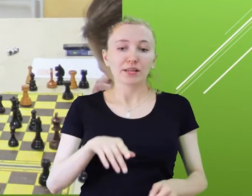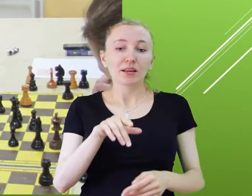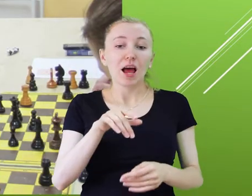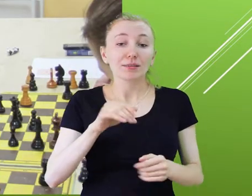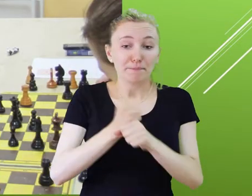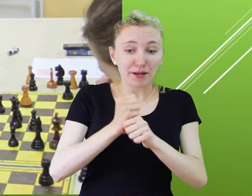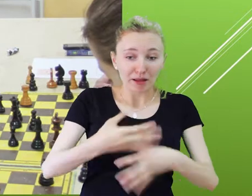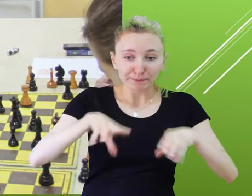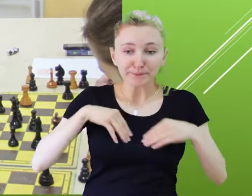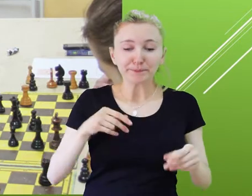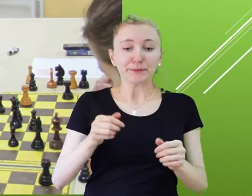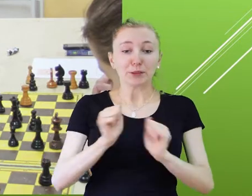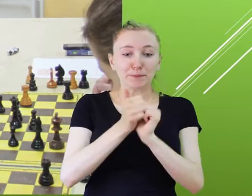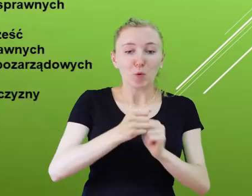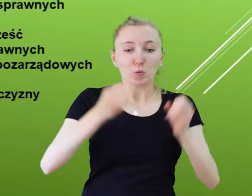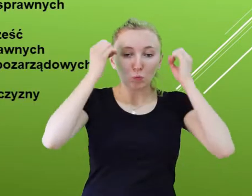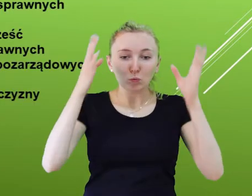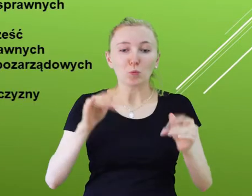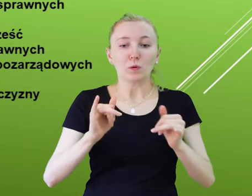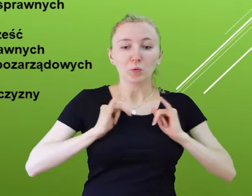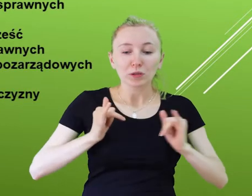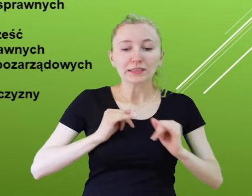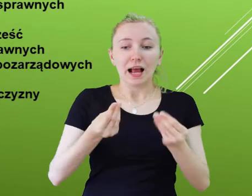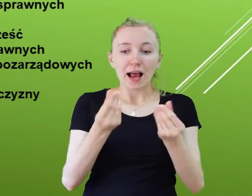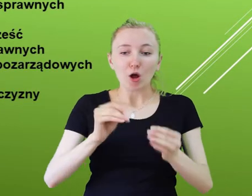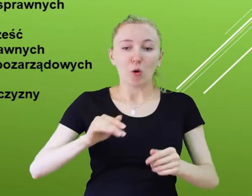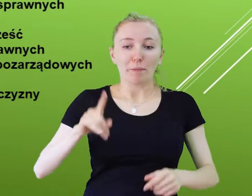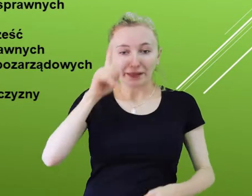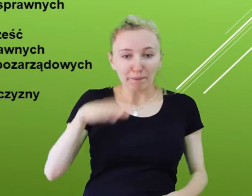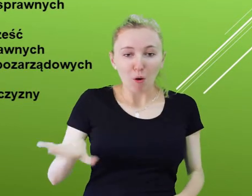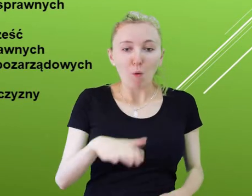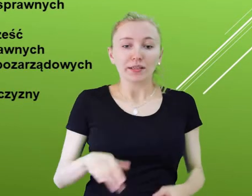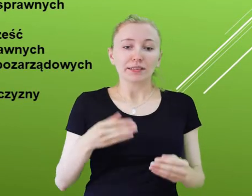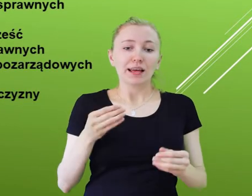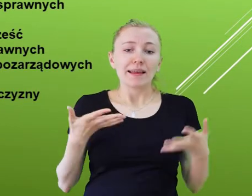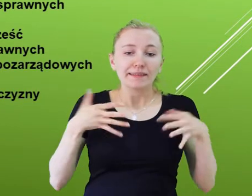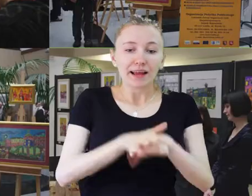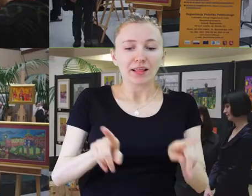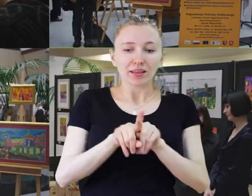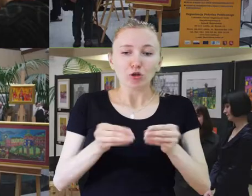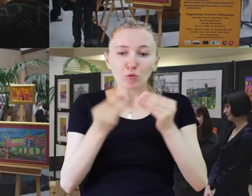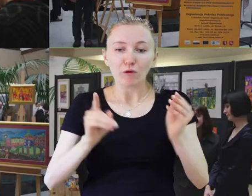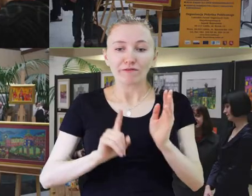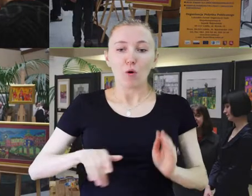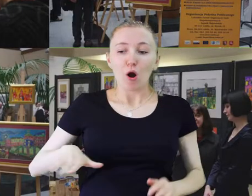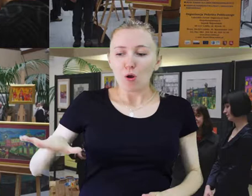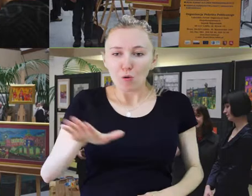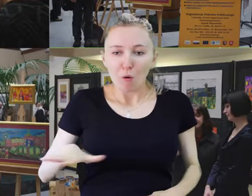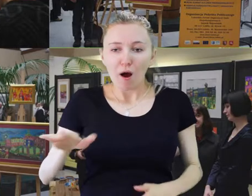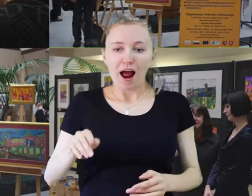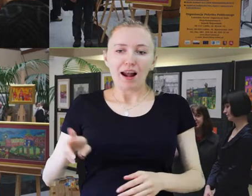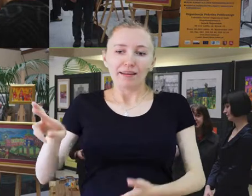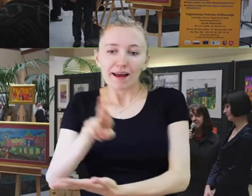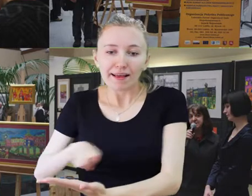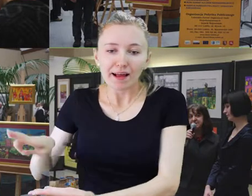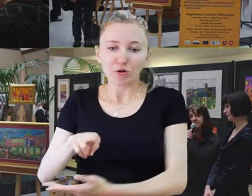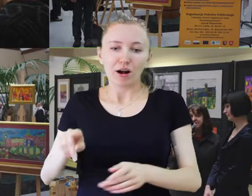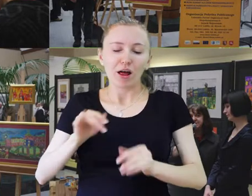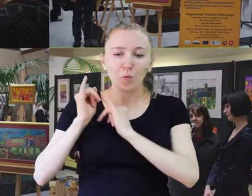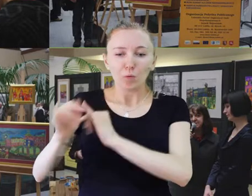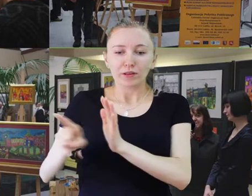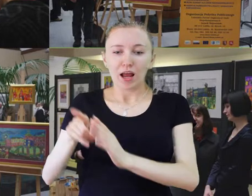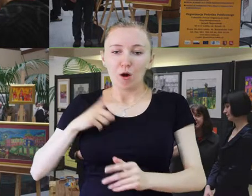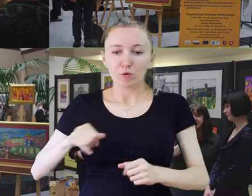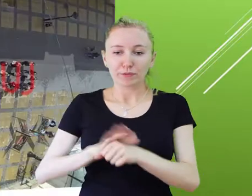sportu, kultury, turystyki, ekonomii społecznej, integracji oraz rozwoju lokalnego i regionalnego na rzecz środowiska